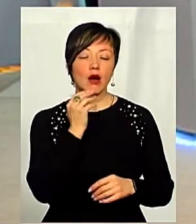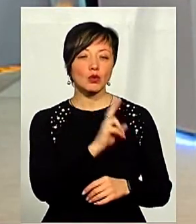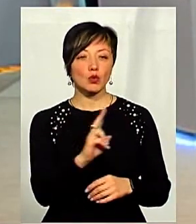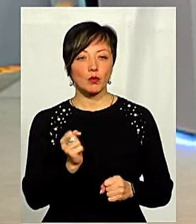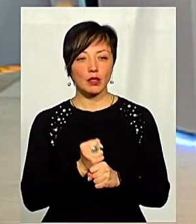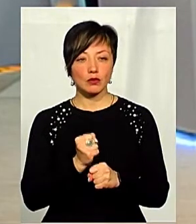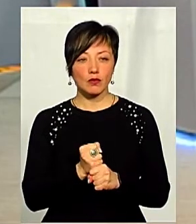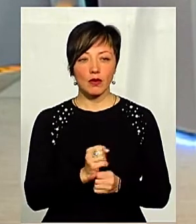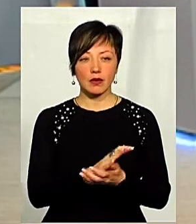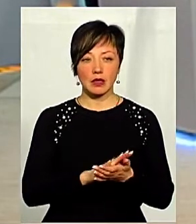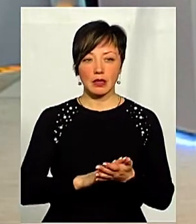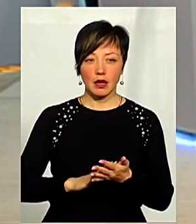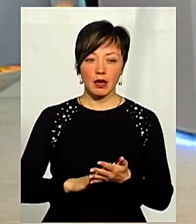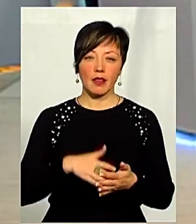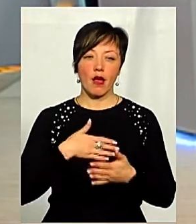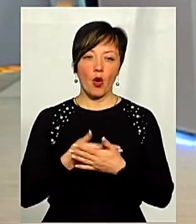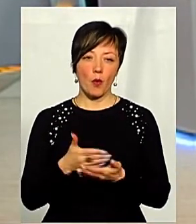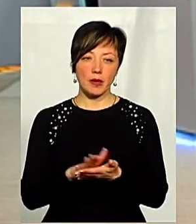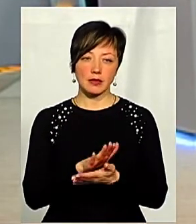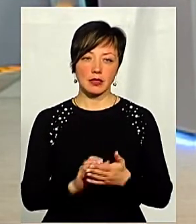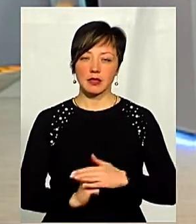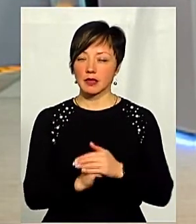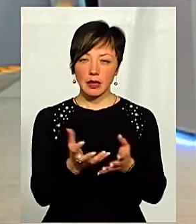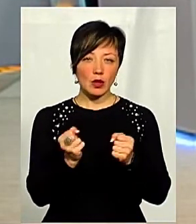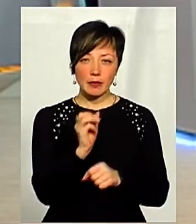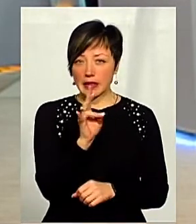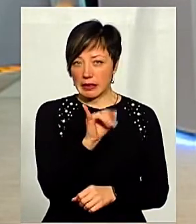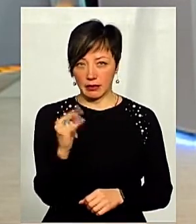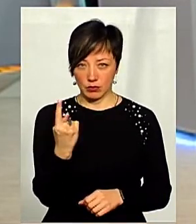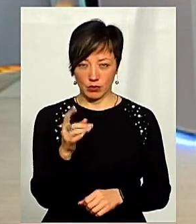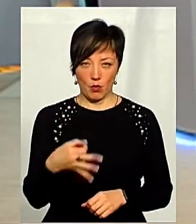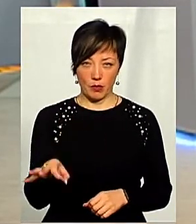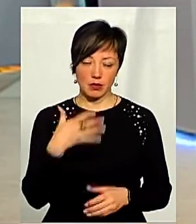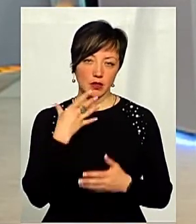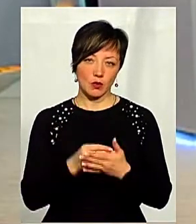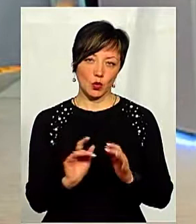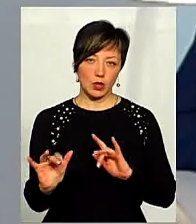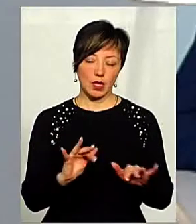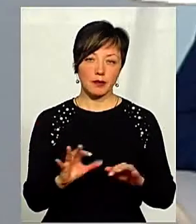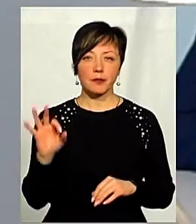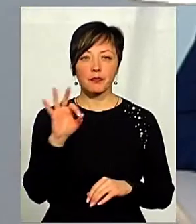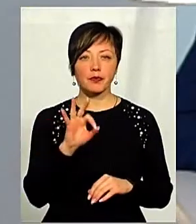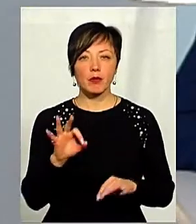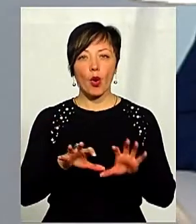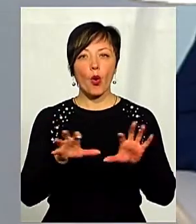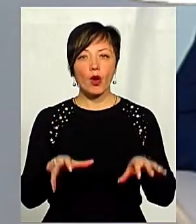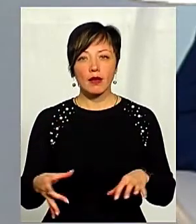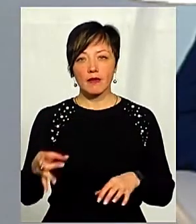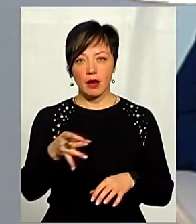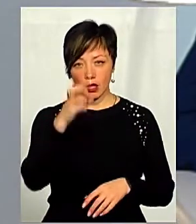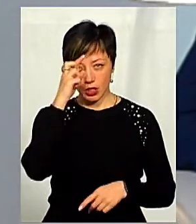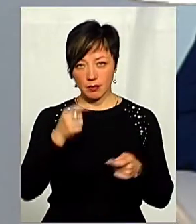працював або працює і надалі на громадських засадах, не отримуючи жодної копійки за свою діяльність. Щодо голів районних державних